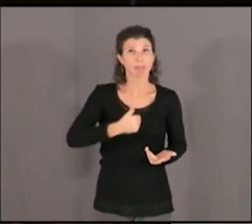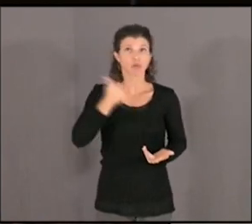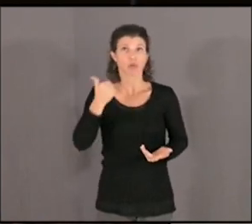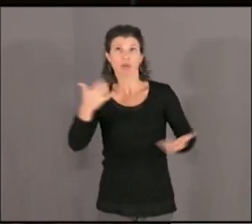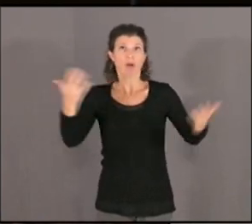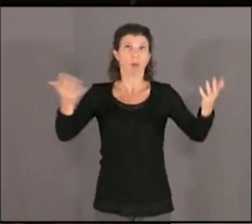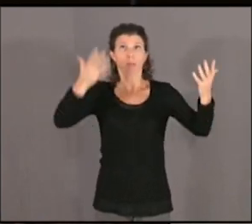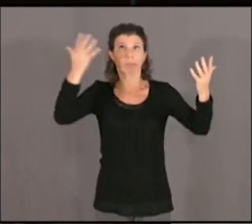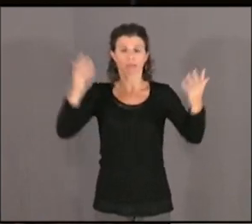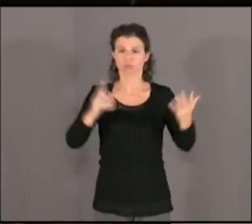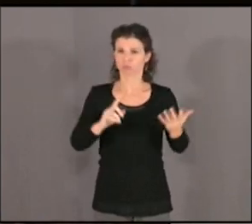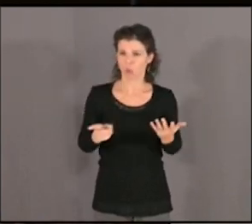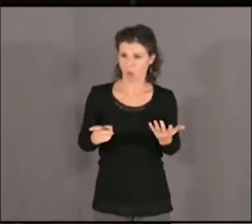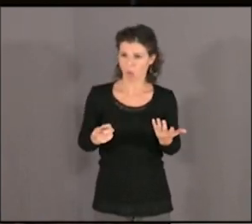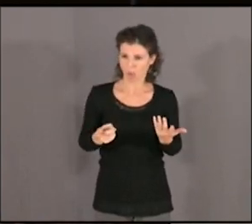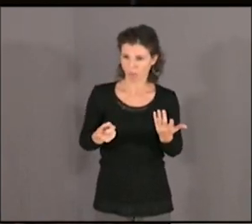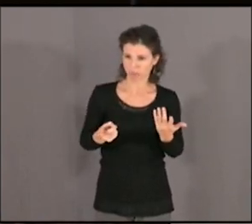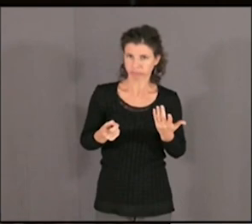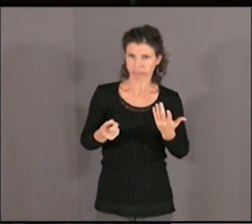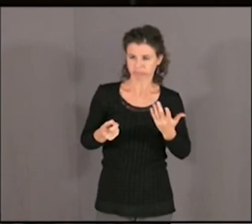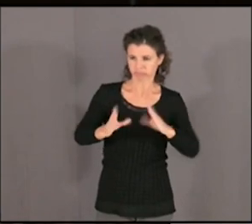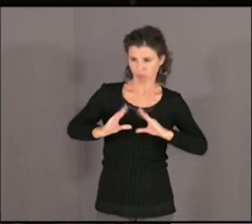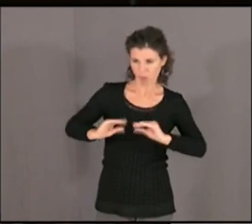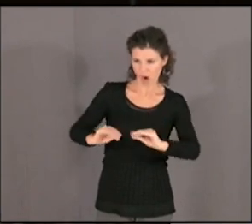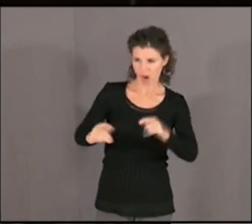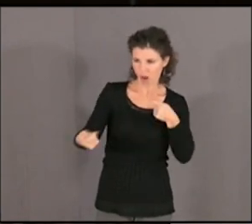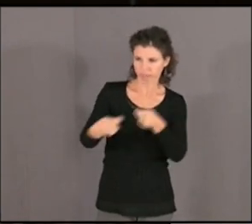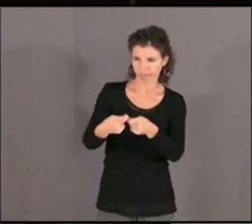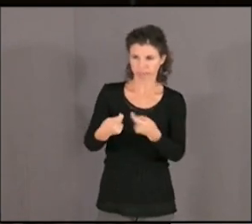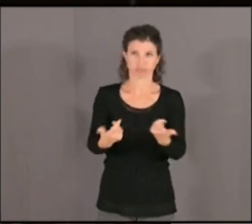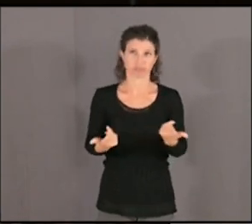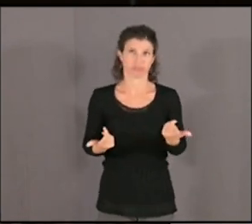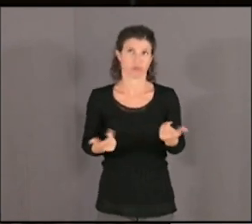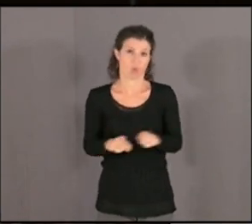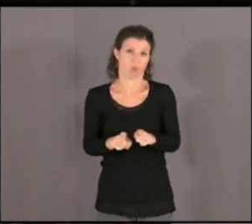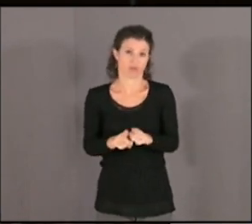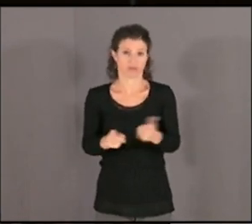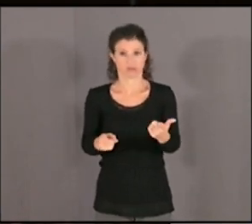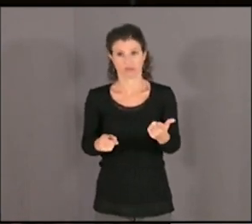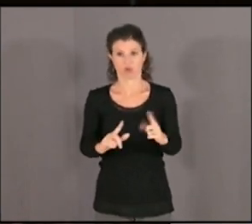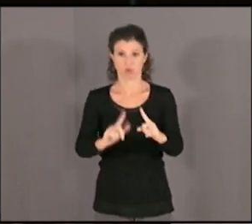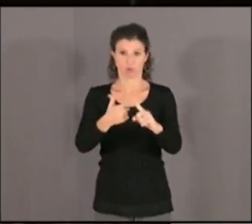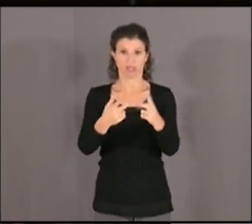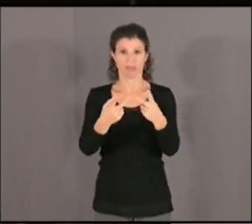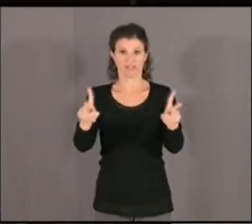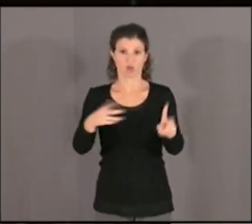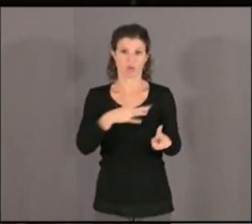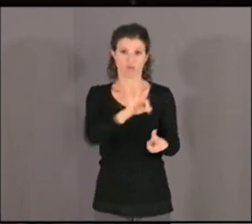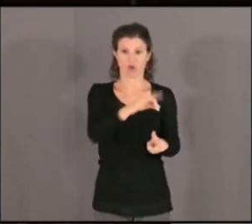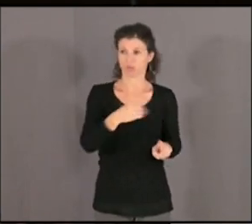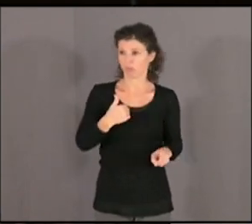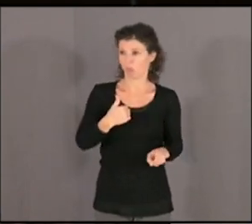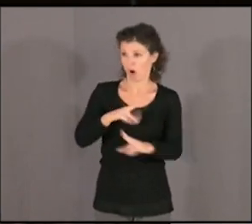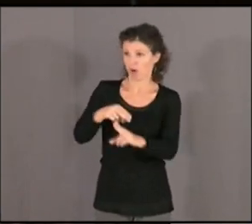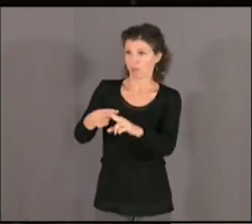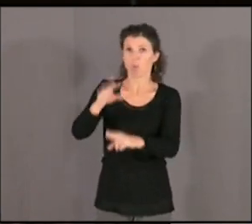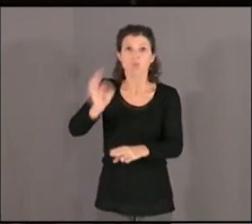et ce qui devrait, ce qui correspond à la deuxième ville de France. Alors, je dirais oui au marché, bien sûr.